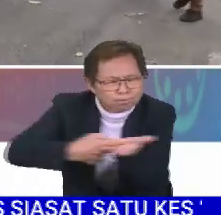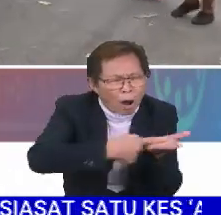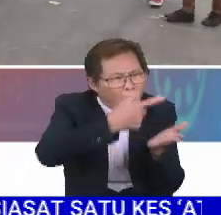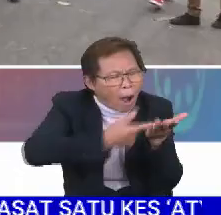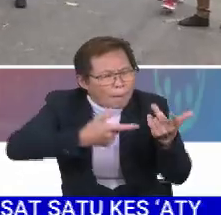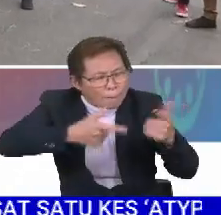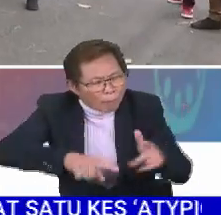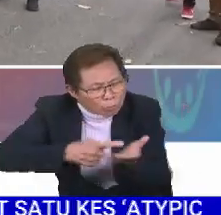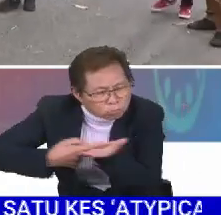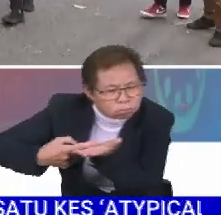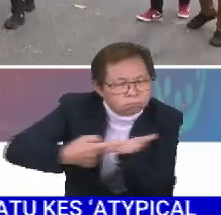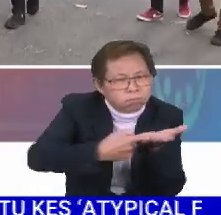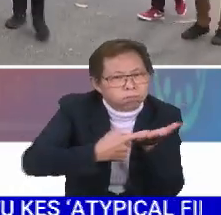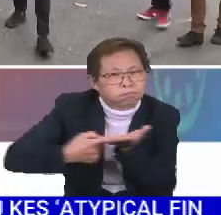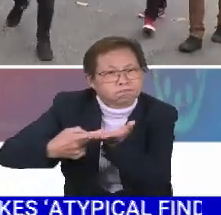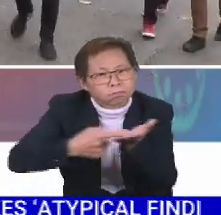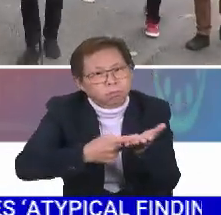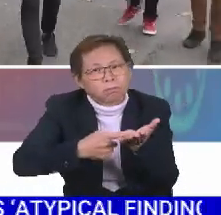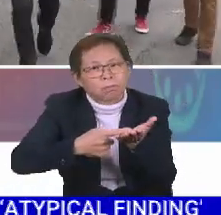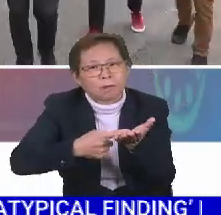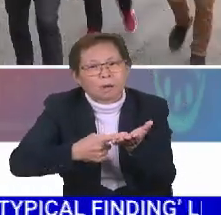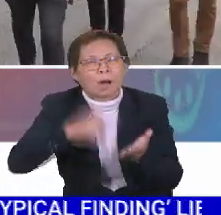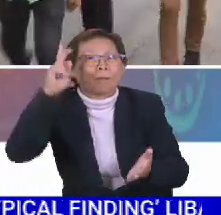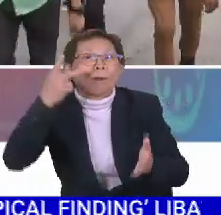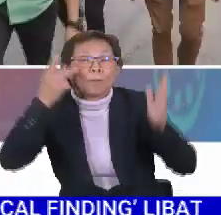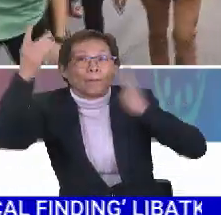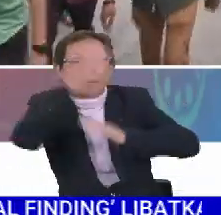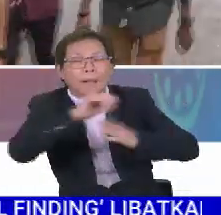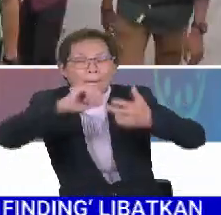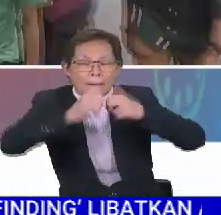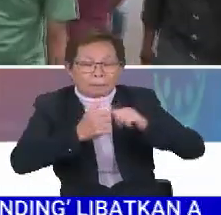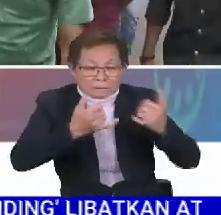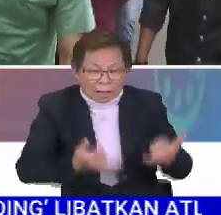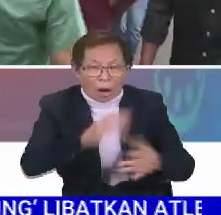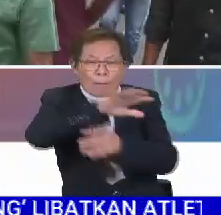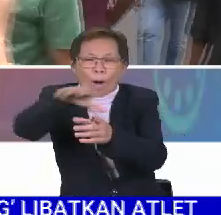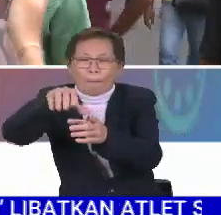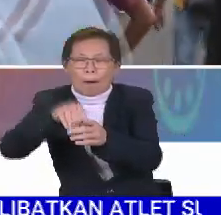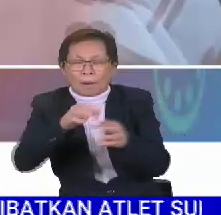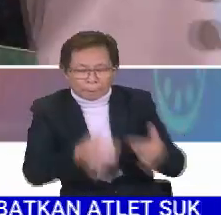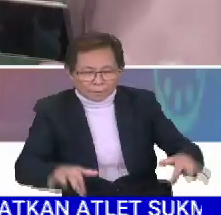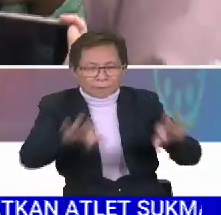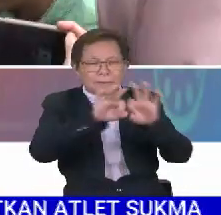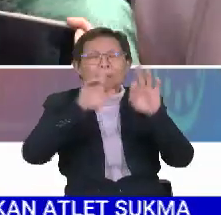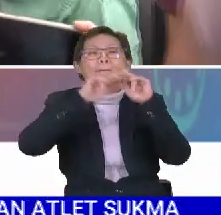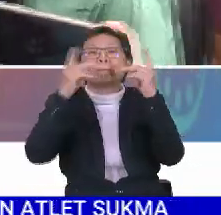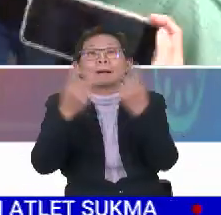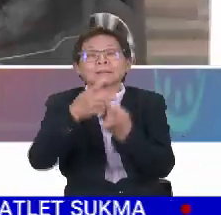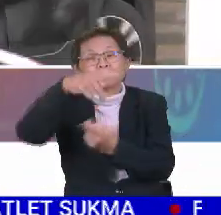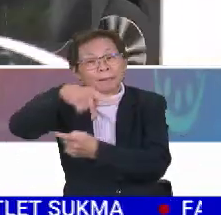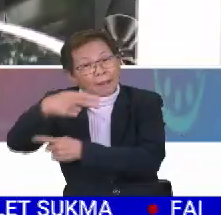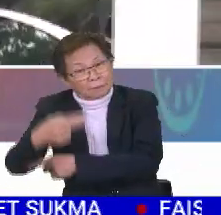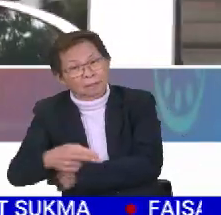perkembangan terkini, situasi politik negara dan isu-isu semasa yang melibatkan kepentingan parti. Dan